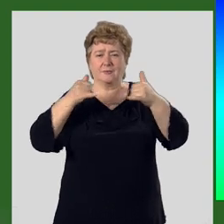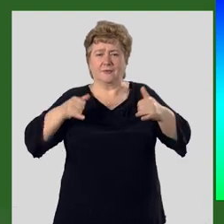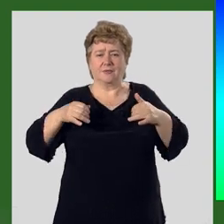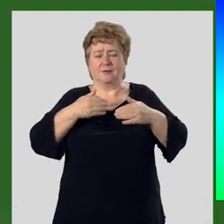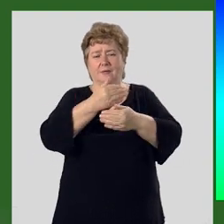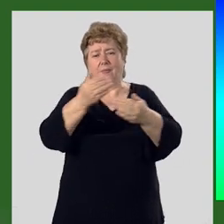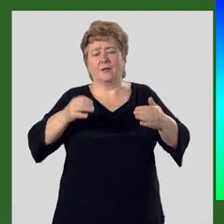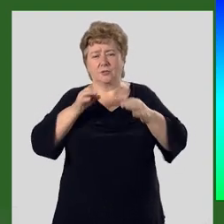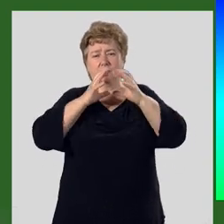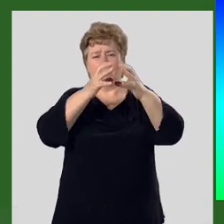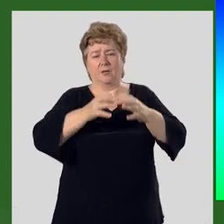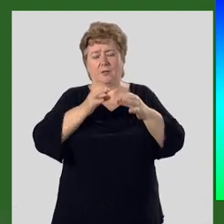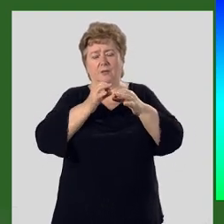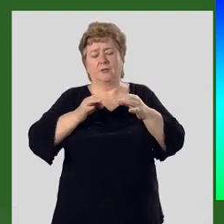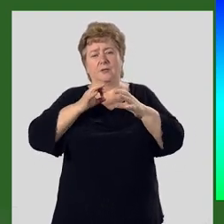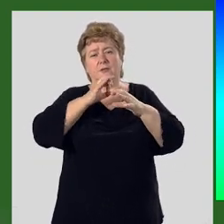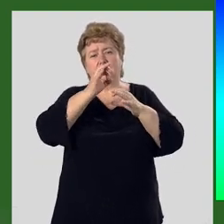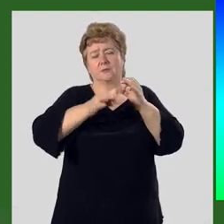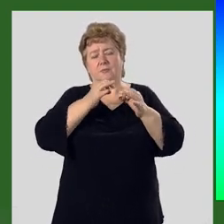нашей планеты Земля?